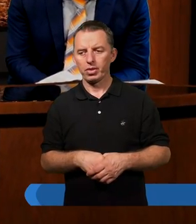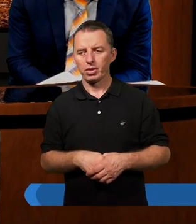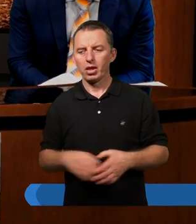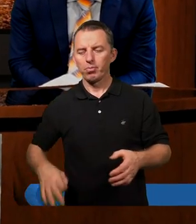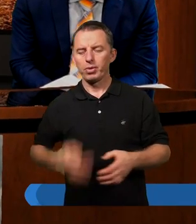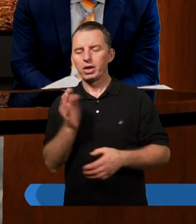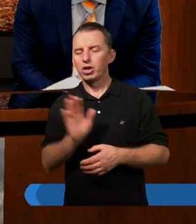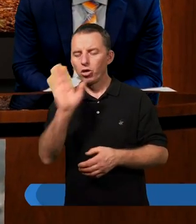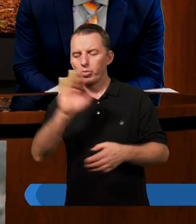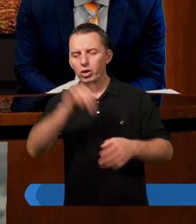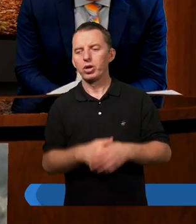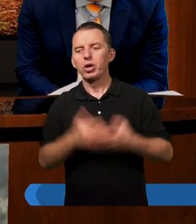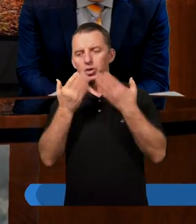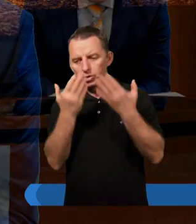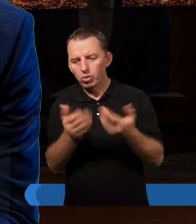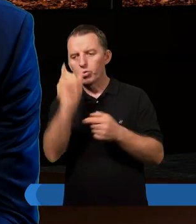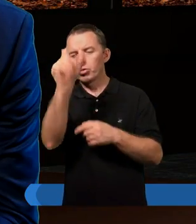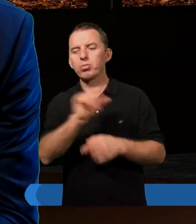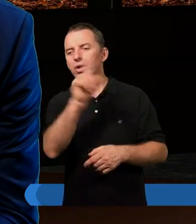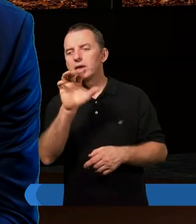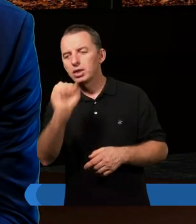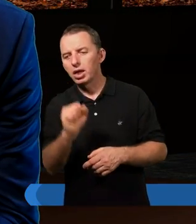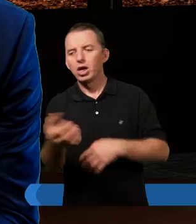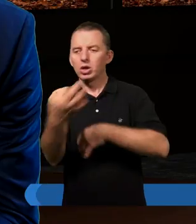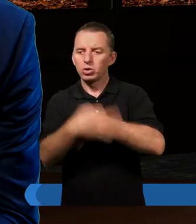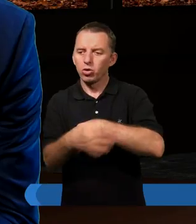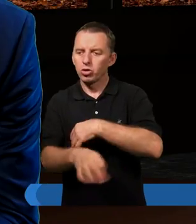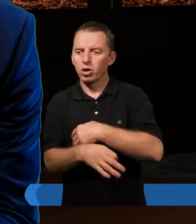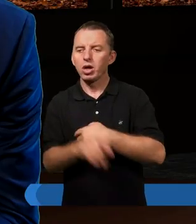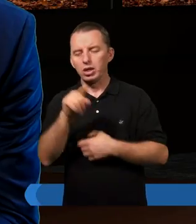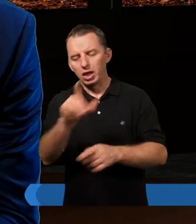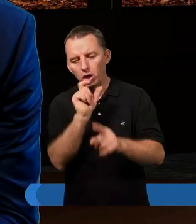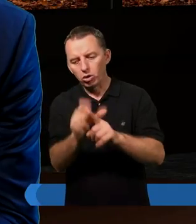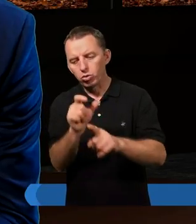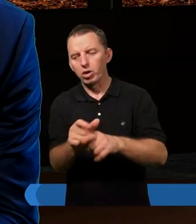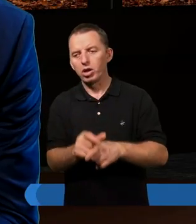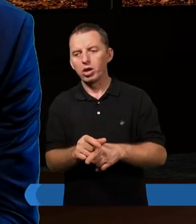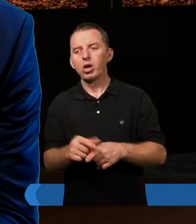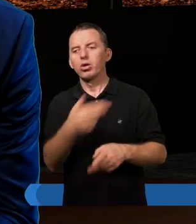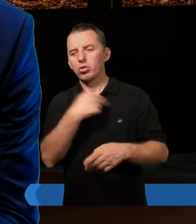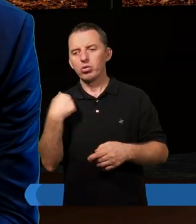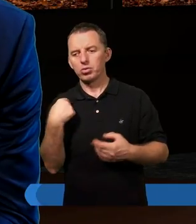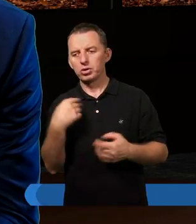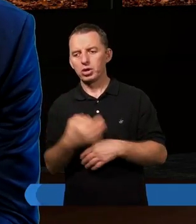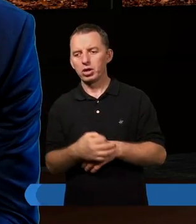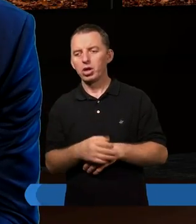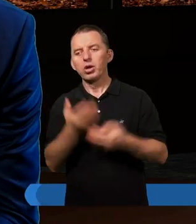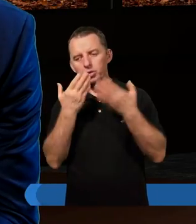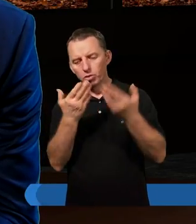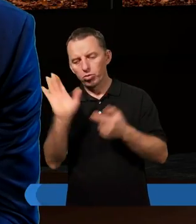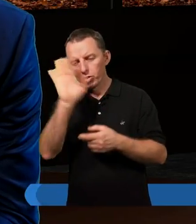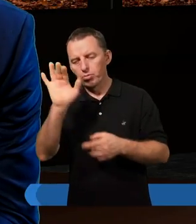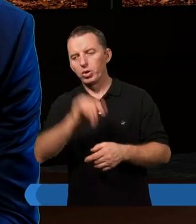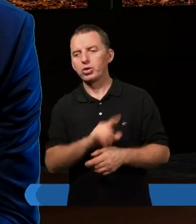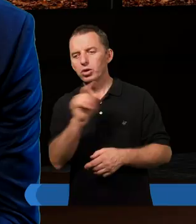Panie Boże, dziękuję Tobie za studium, za te słowa, za te myśli, które tu padły. Panie Boże, dziękuję,